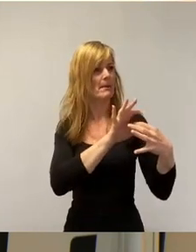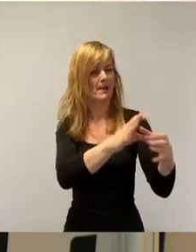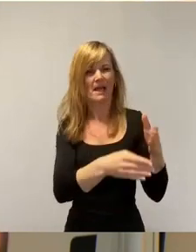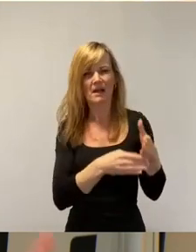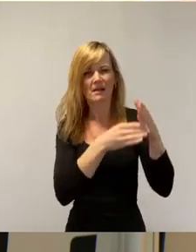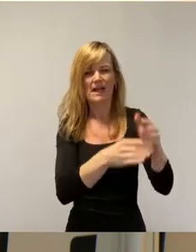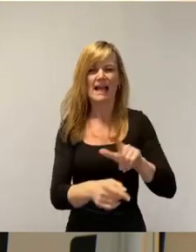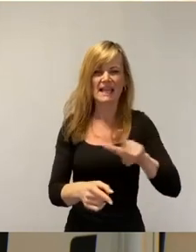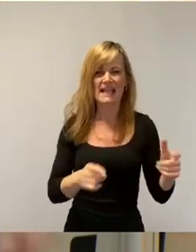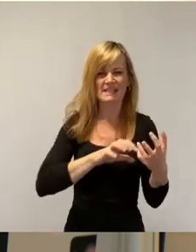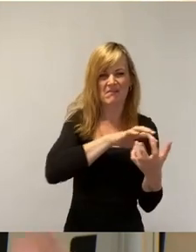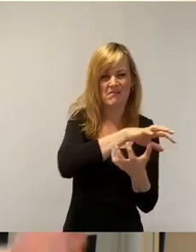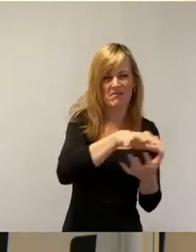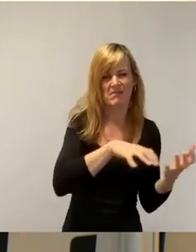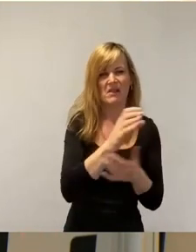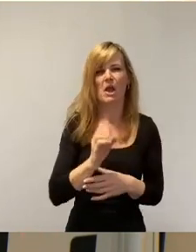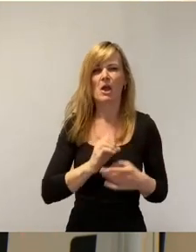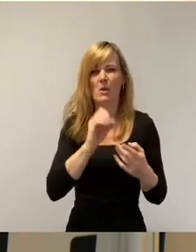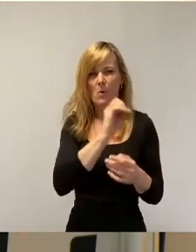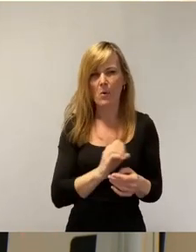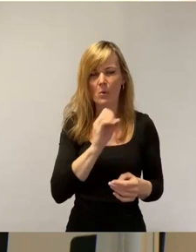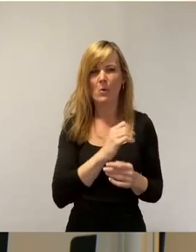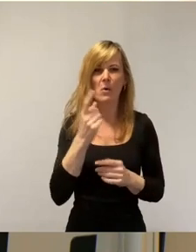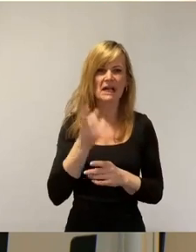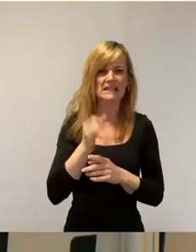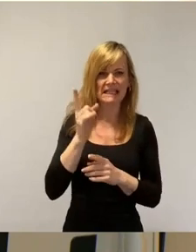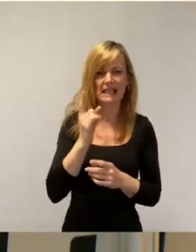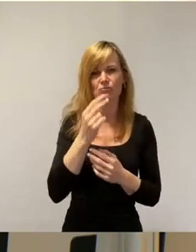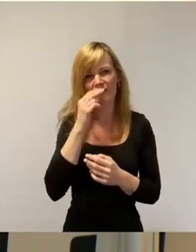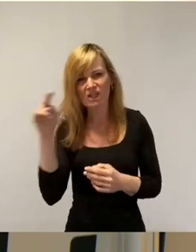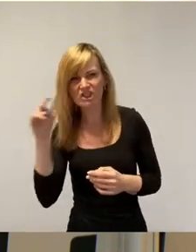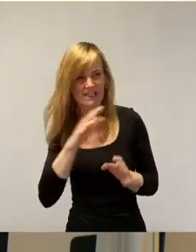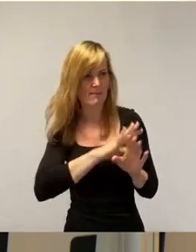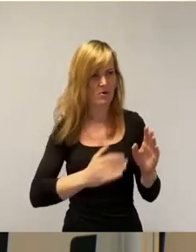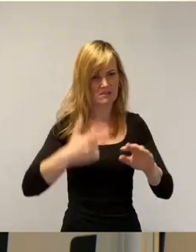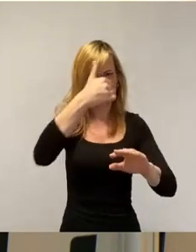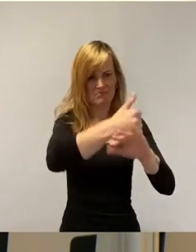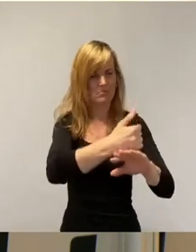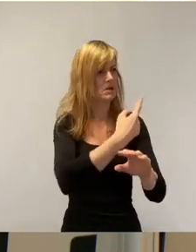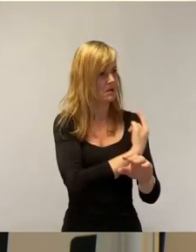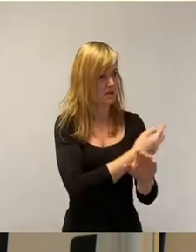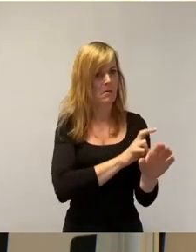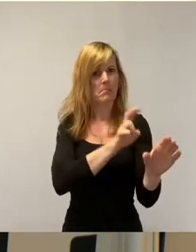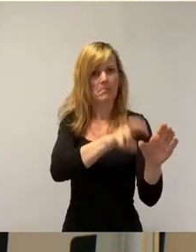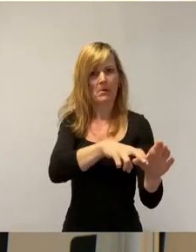Öko-Diktaturfaschismus errichten wollen. Und da schwimmen Sie jetzt einfach mit und erkennen,